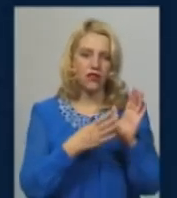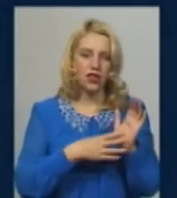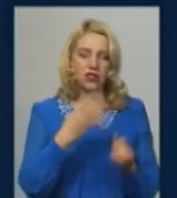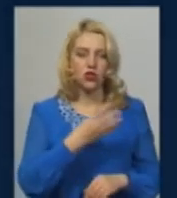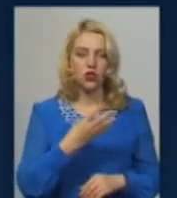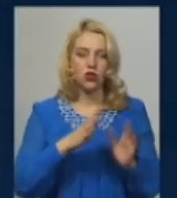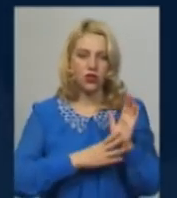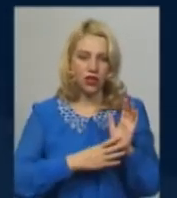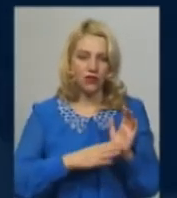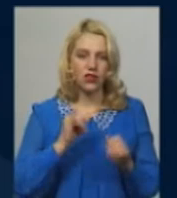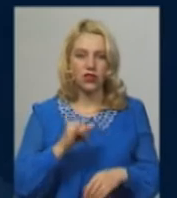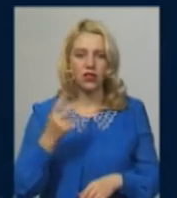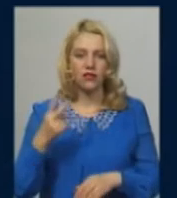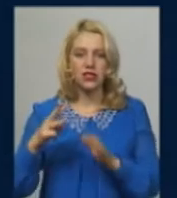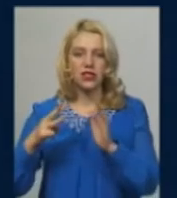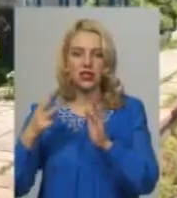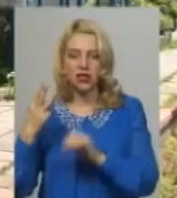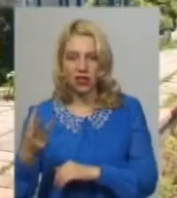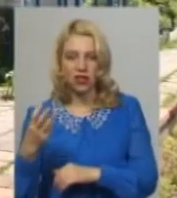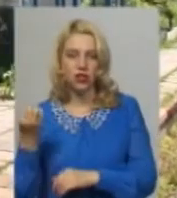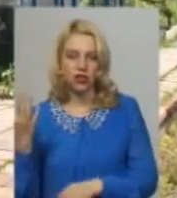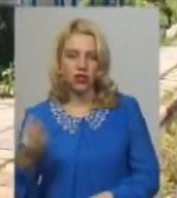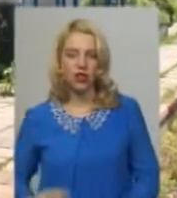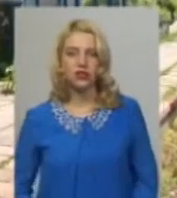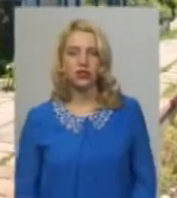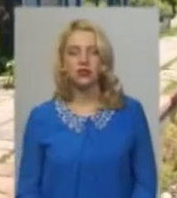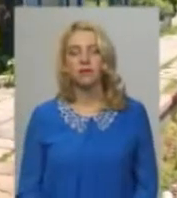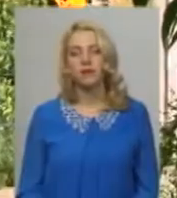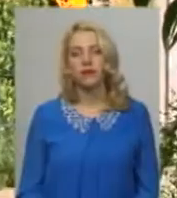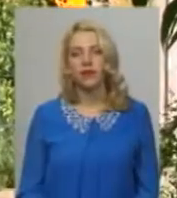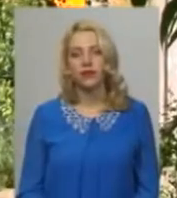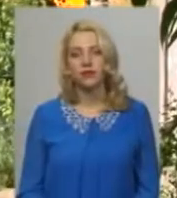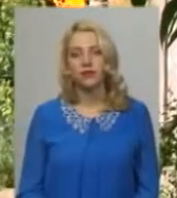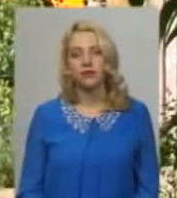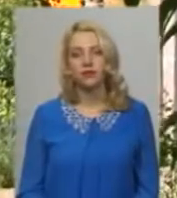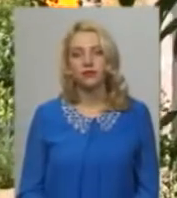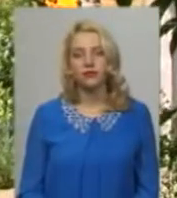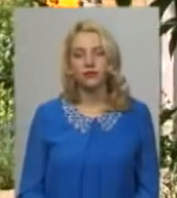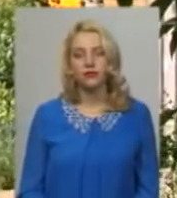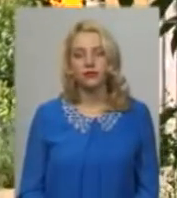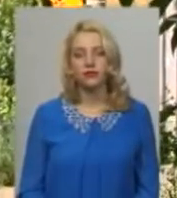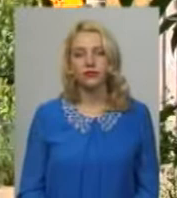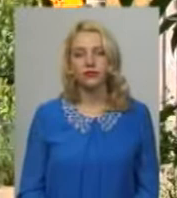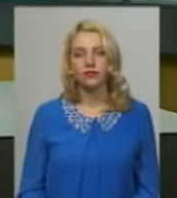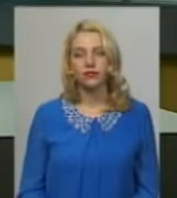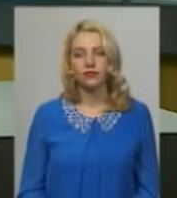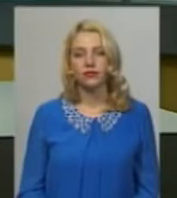.49 та 23.14. Валерія Ковальчук, Юрій Чорний. Новини на Суспільному. Хмельницький.